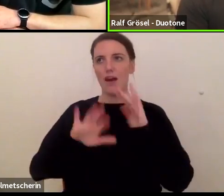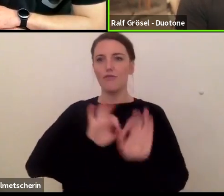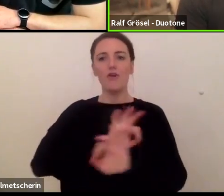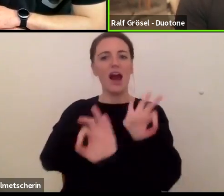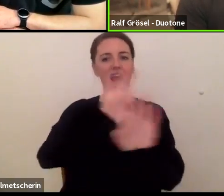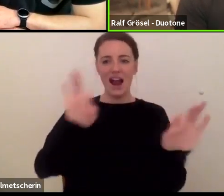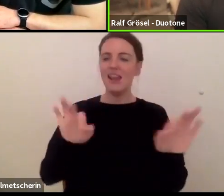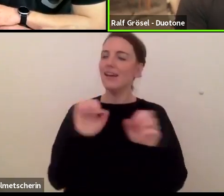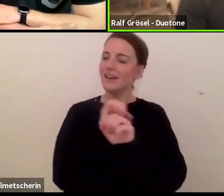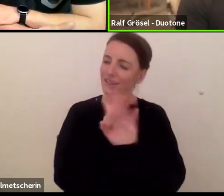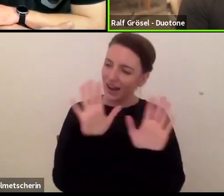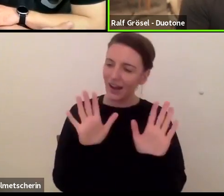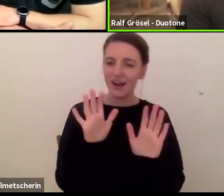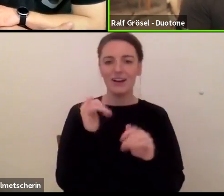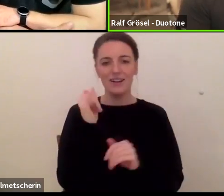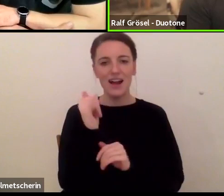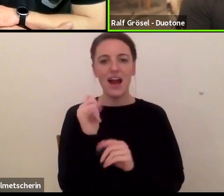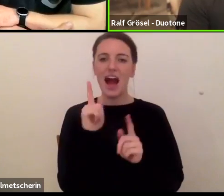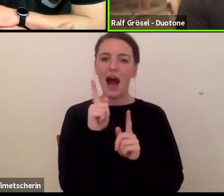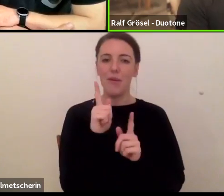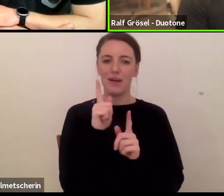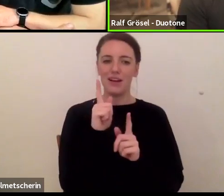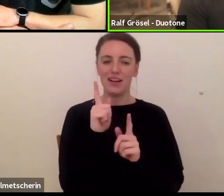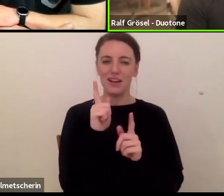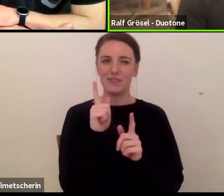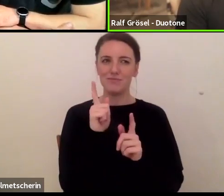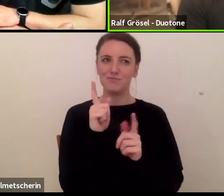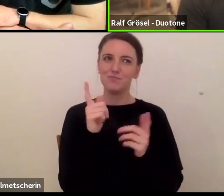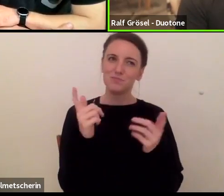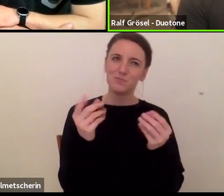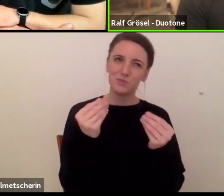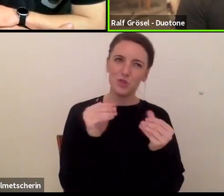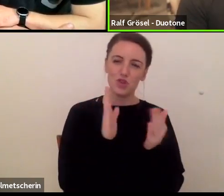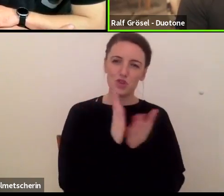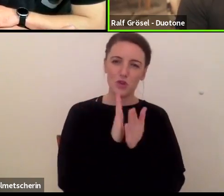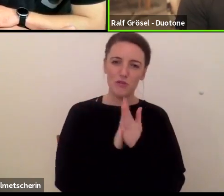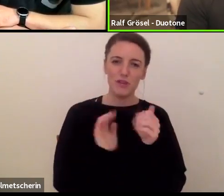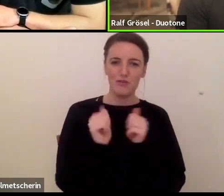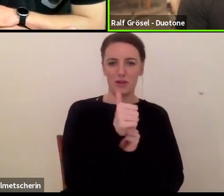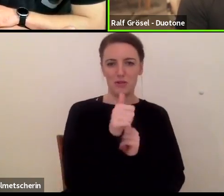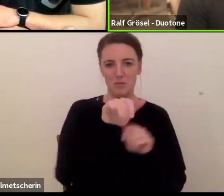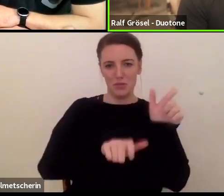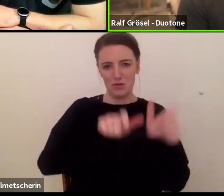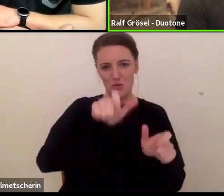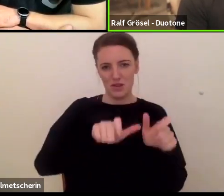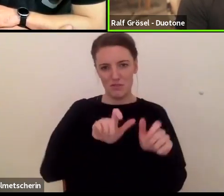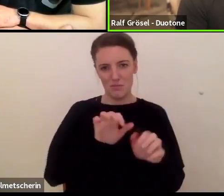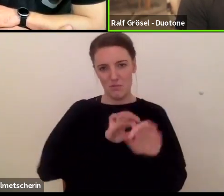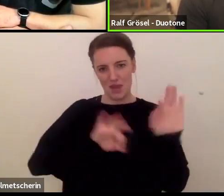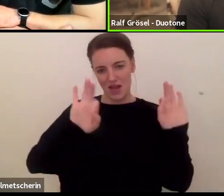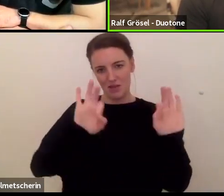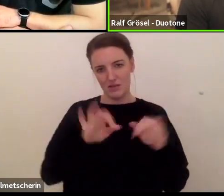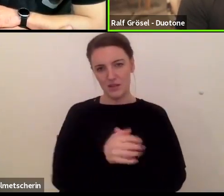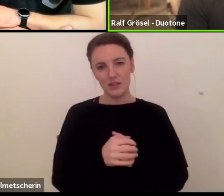man muss halt natürlich dafür sorgen, dass es halt wirklich auch eine Allround Zielgruppe gibt. Der Evo